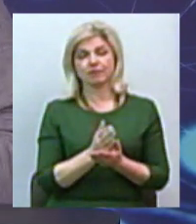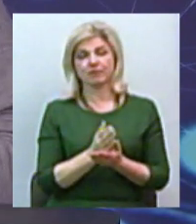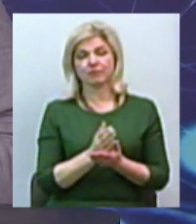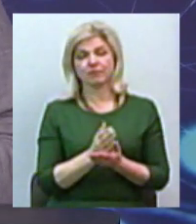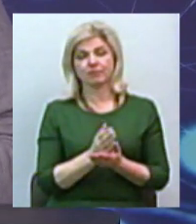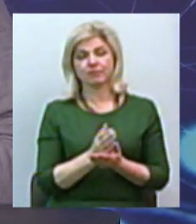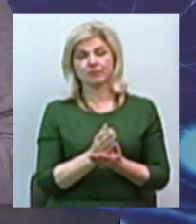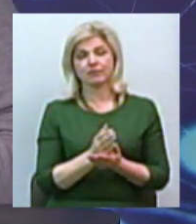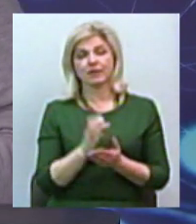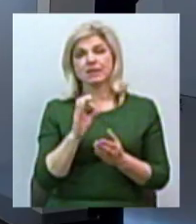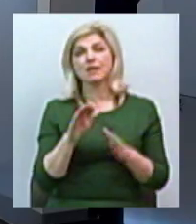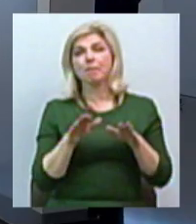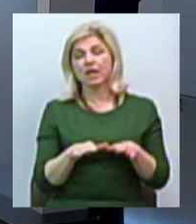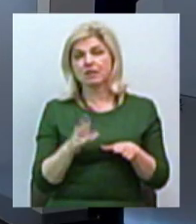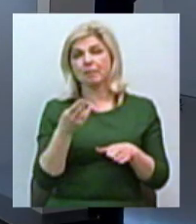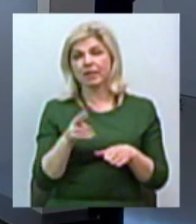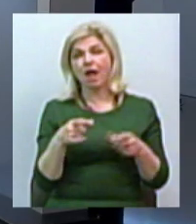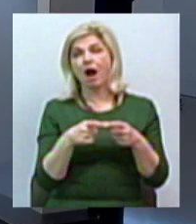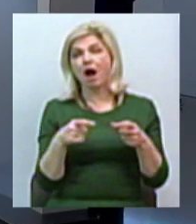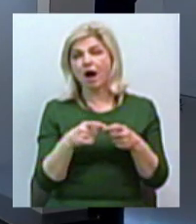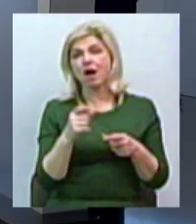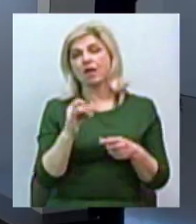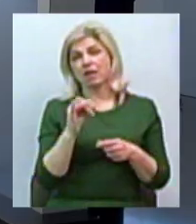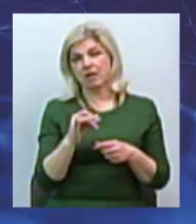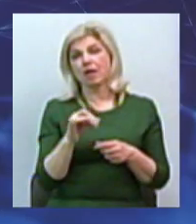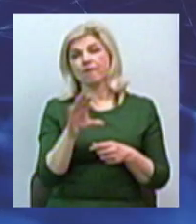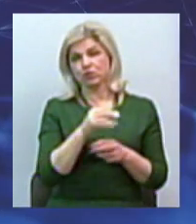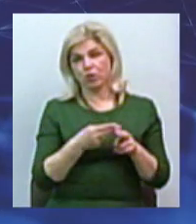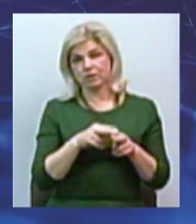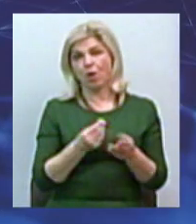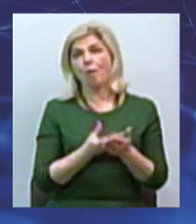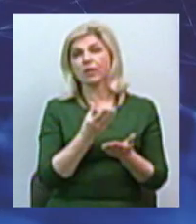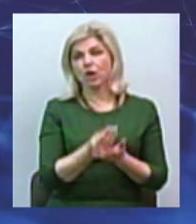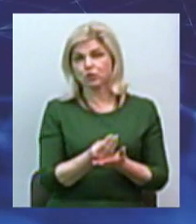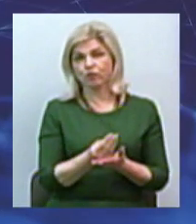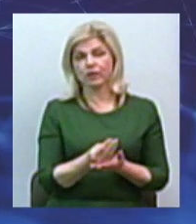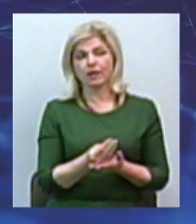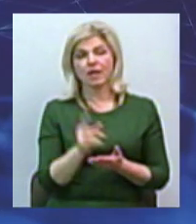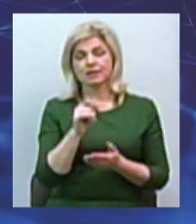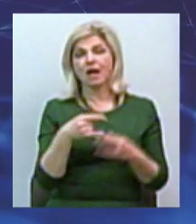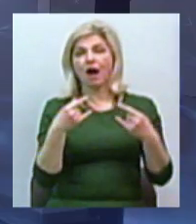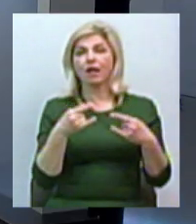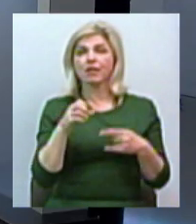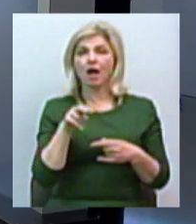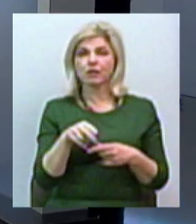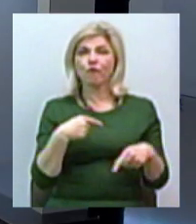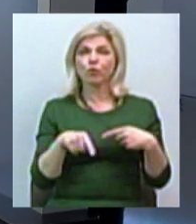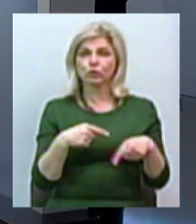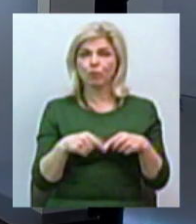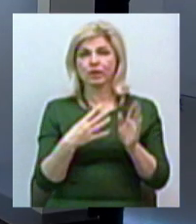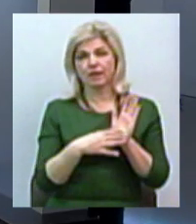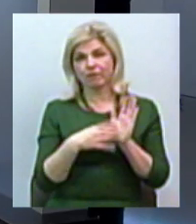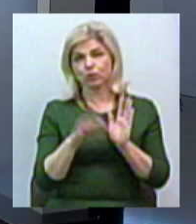із місцем для картки, і тоді вони околаремо це оплачували. А там за канал футбол, скажімо, 90